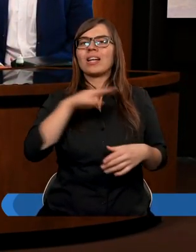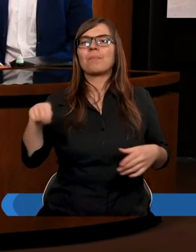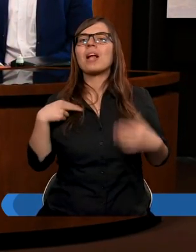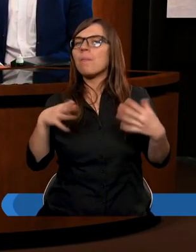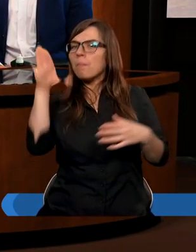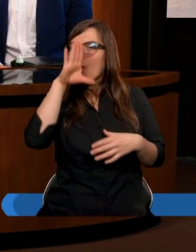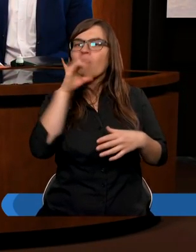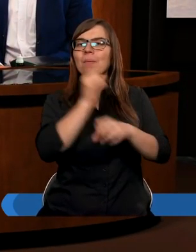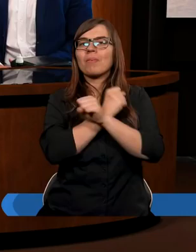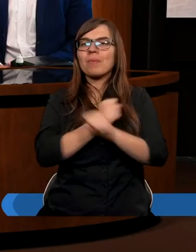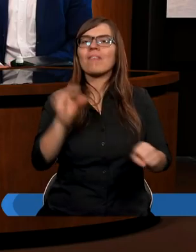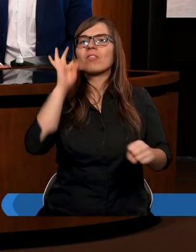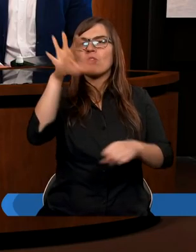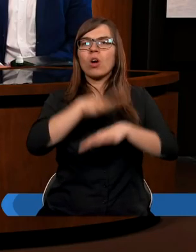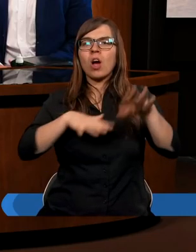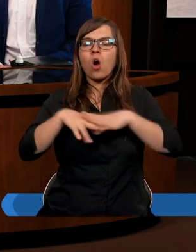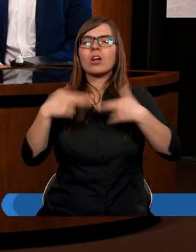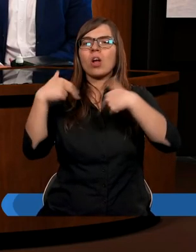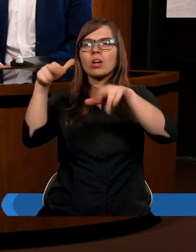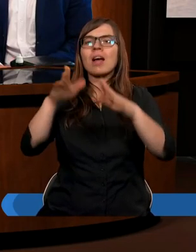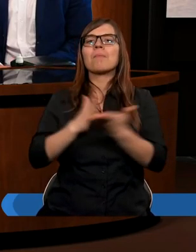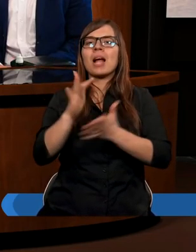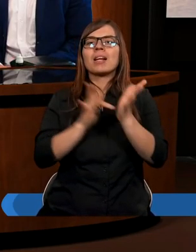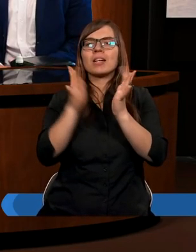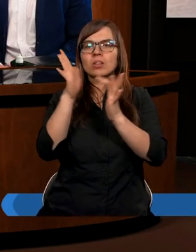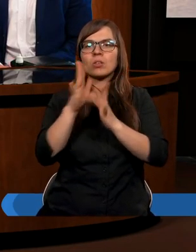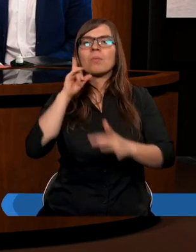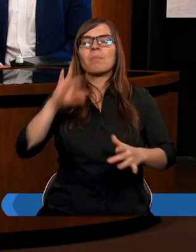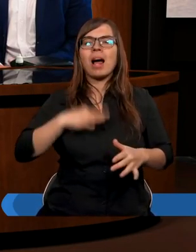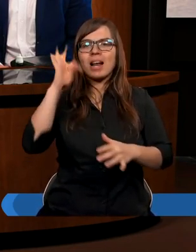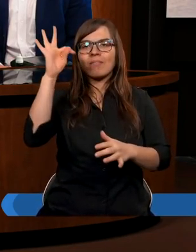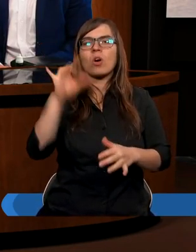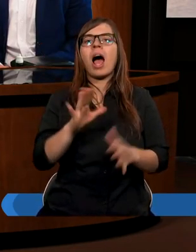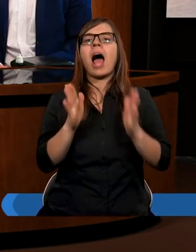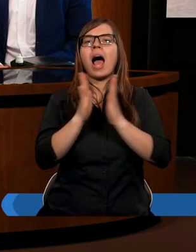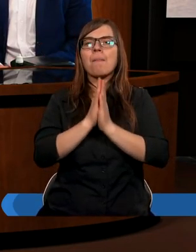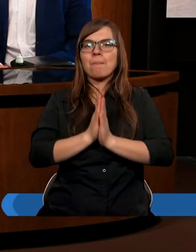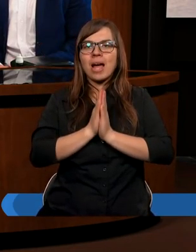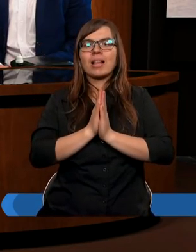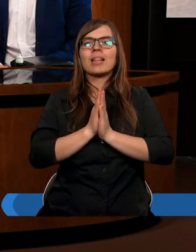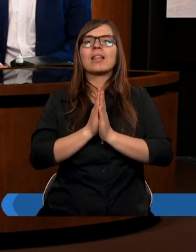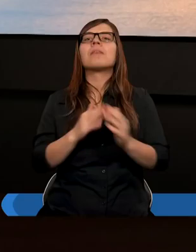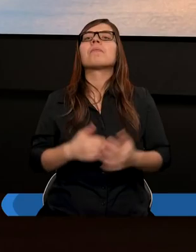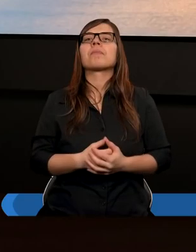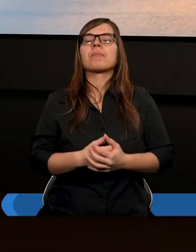Bogiem i Zbawicielem. W Twoje ręce się oddajemy przez Chrystusa, Pan naszego. Amen. Amen.